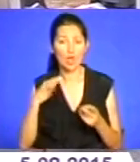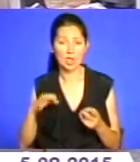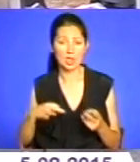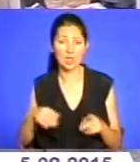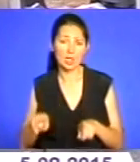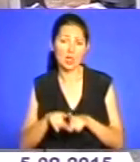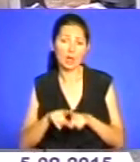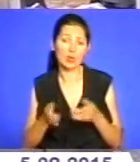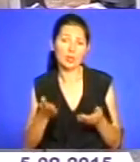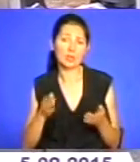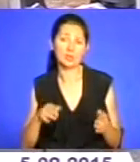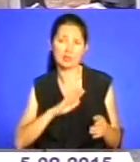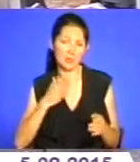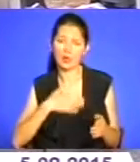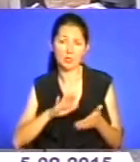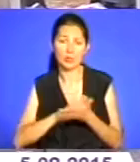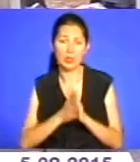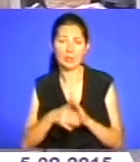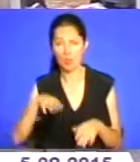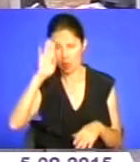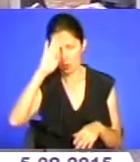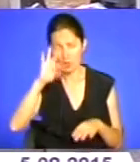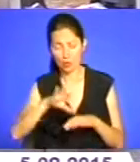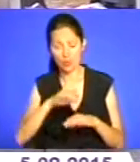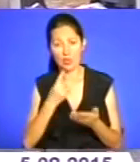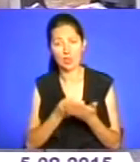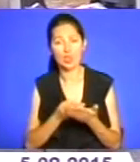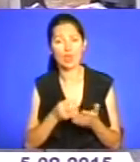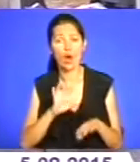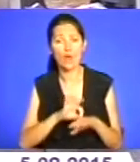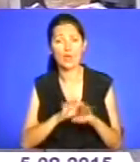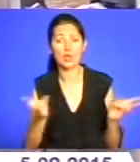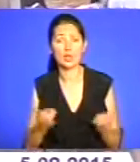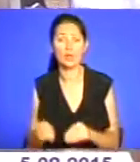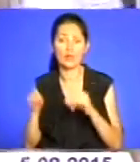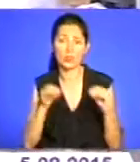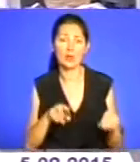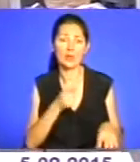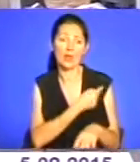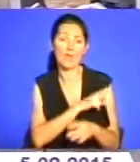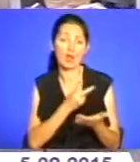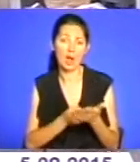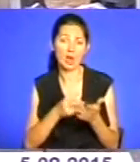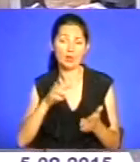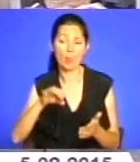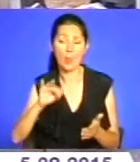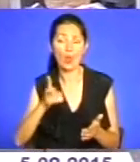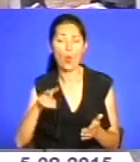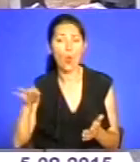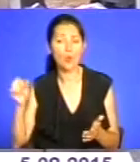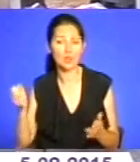теж якась з ним неприємна ситуація, чоловік лежить хворий, потрібно його транспортувати до лікарні в Микулинці, і потрібні кошти.